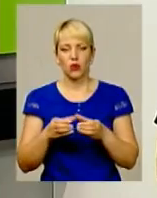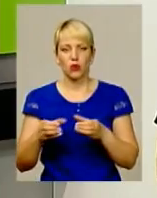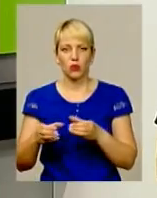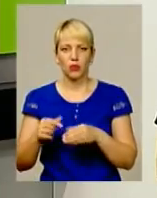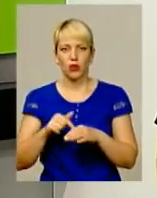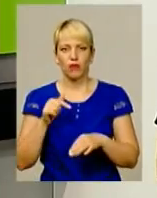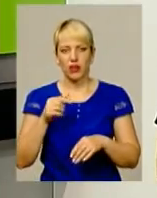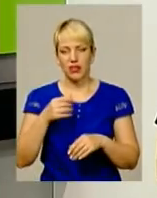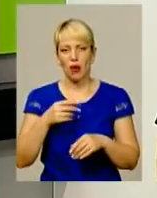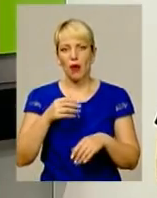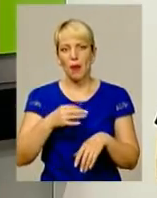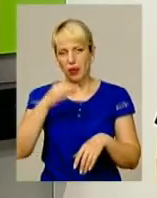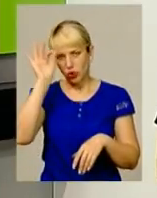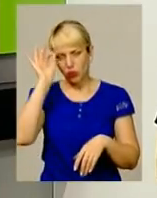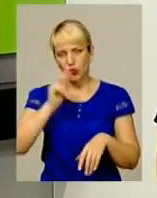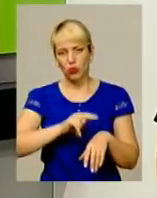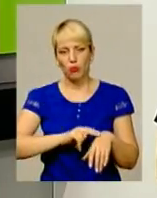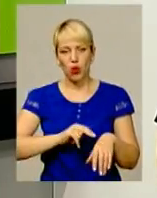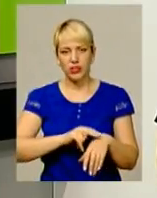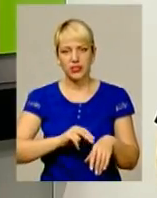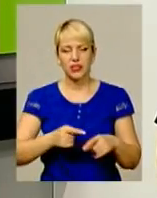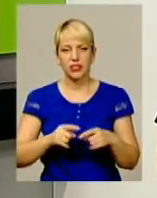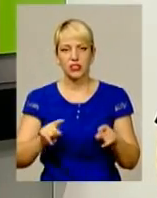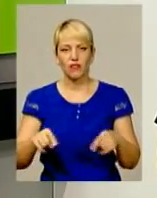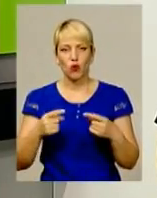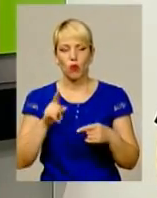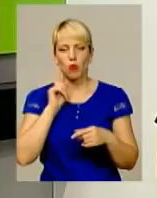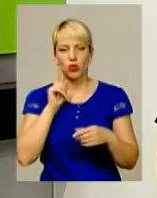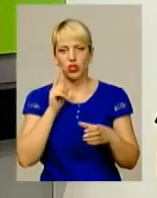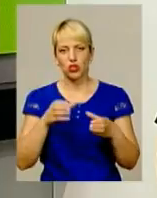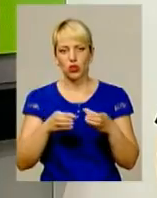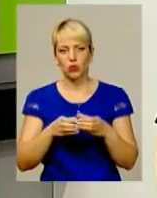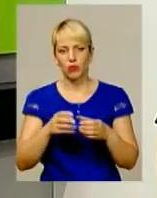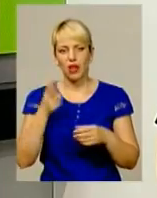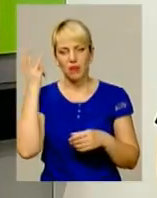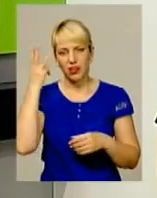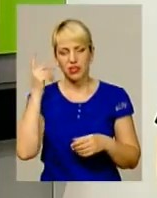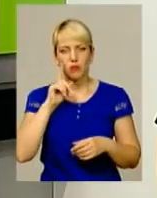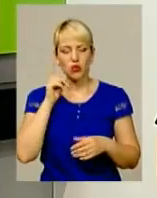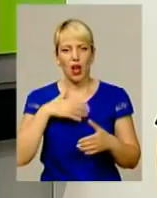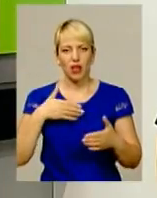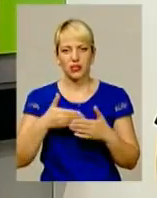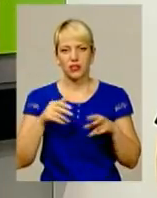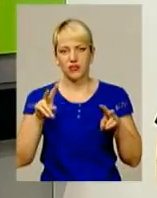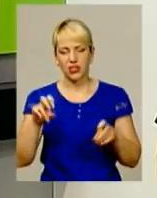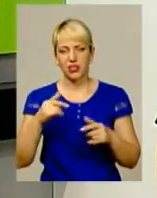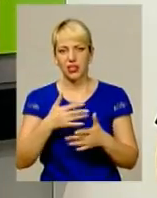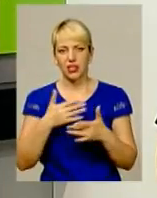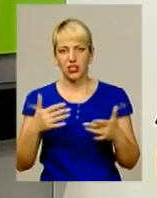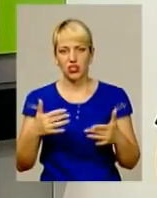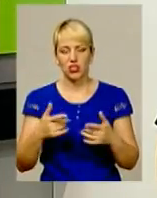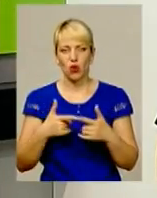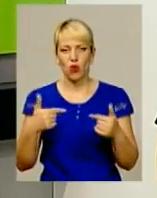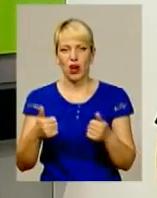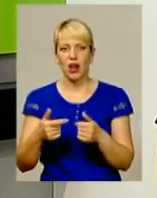поліції в області, поліцейських станцій, створення молодіжного руху хмельницьких молодих та активних, та ряд інших